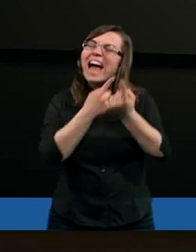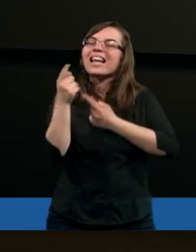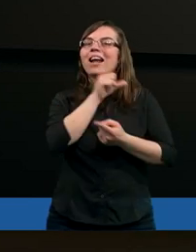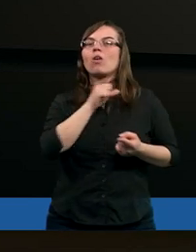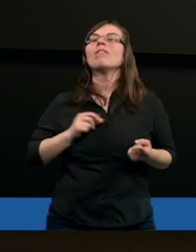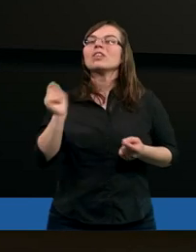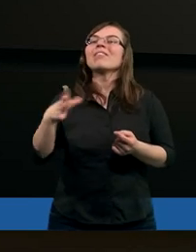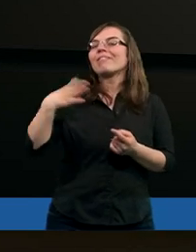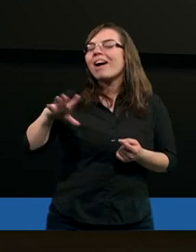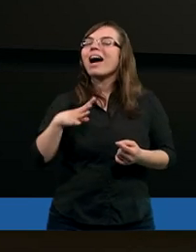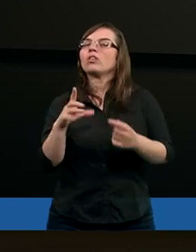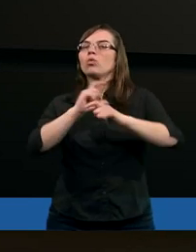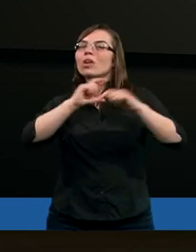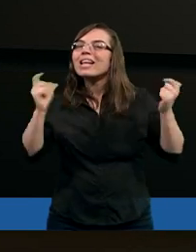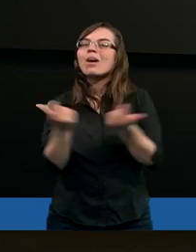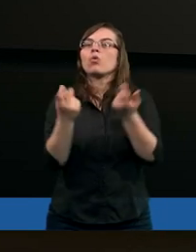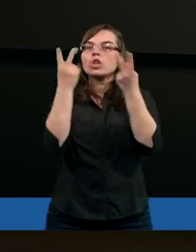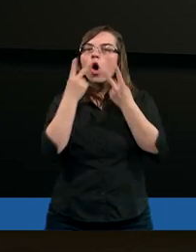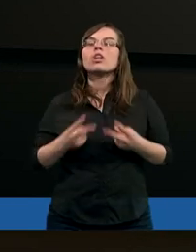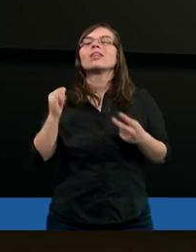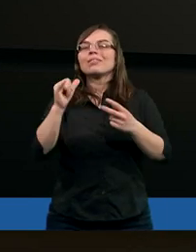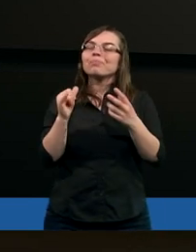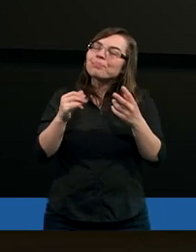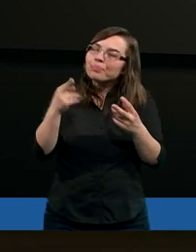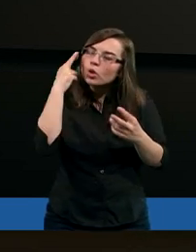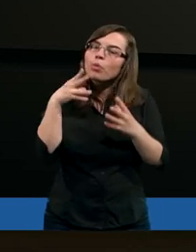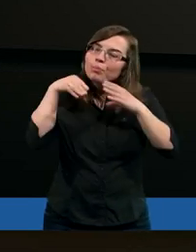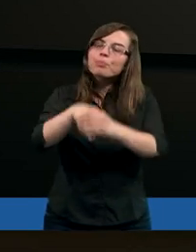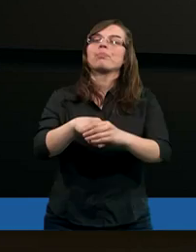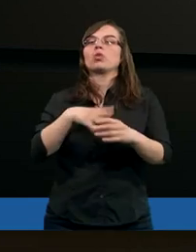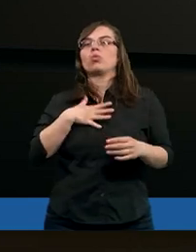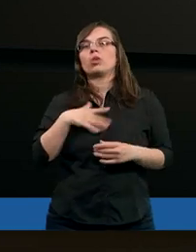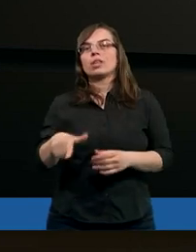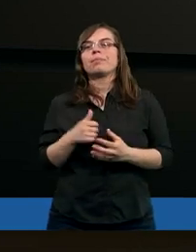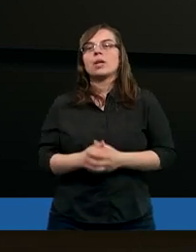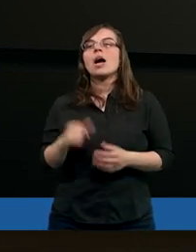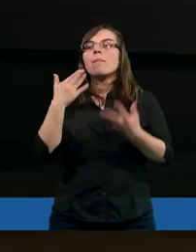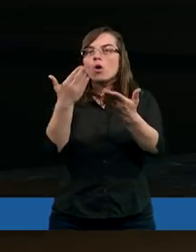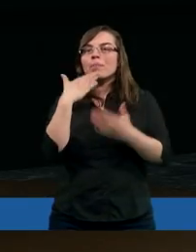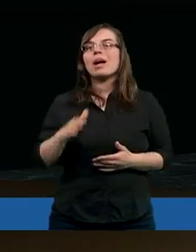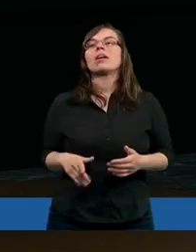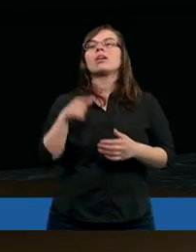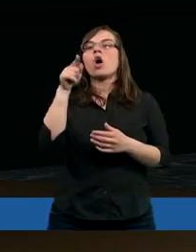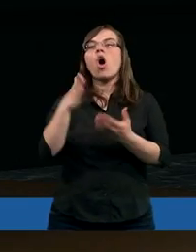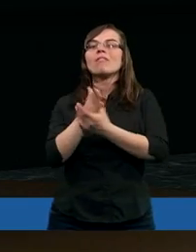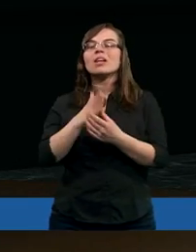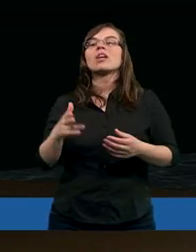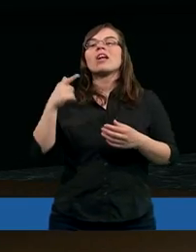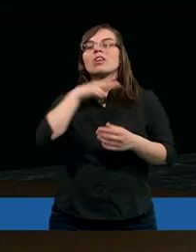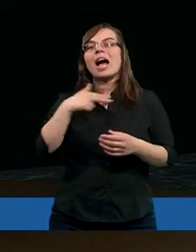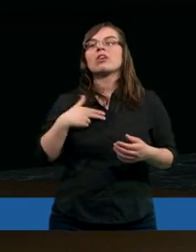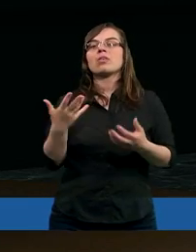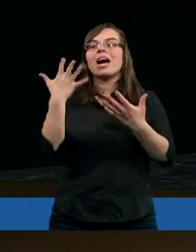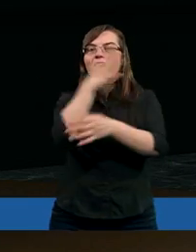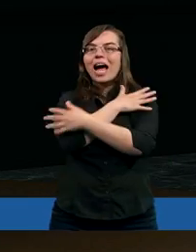że warto go w całości odszukać i odczytać. Proszę bardzo. Kto uwierzył wieści